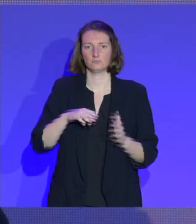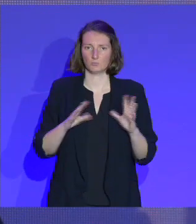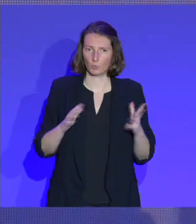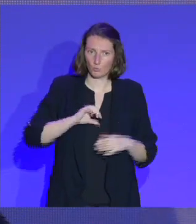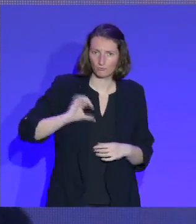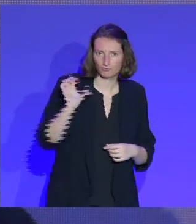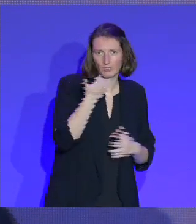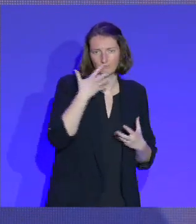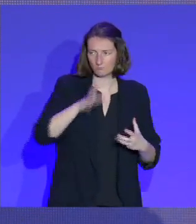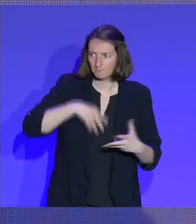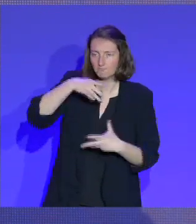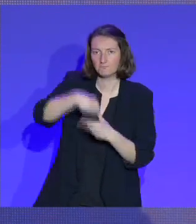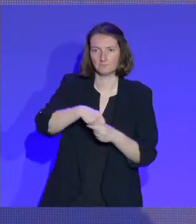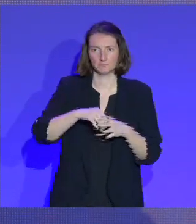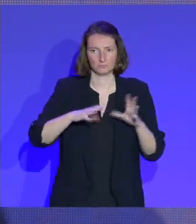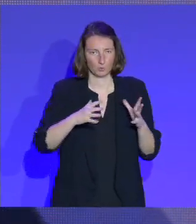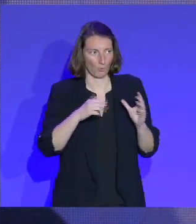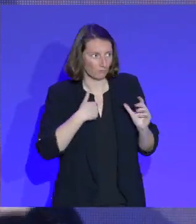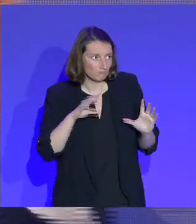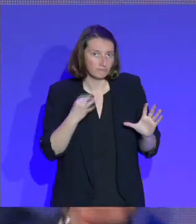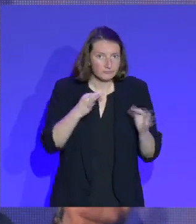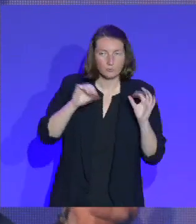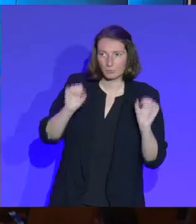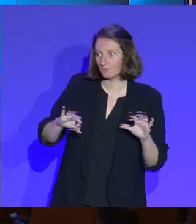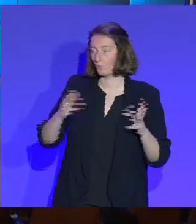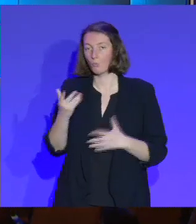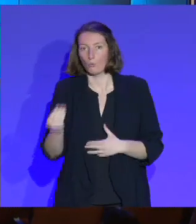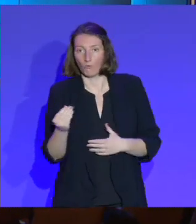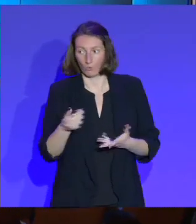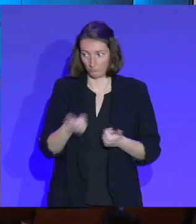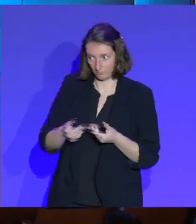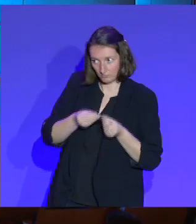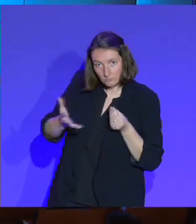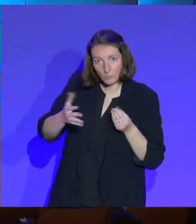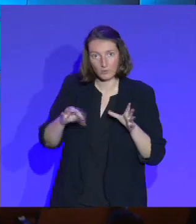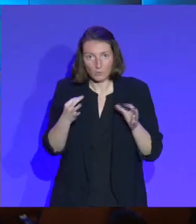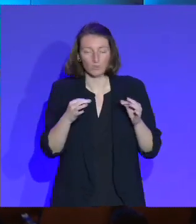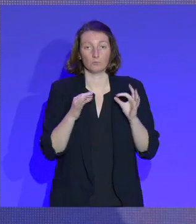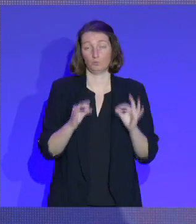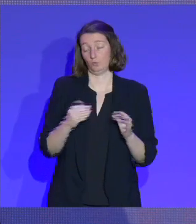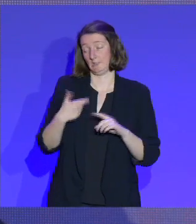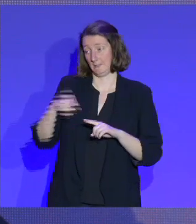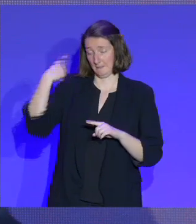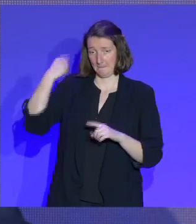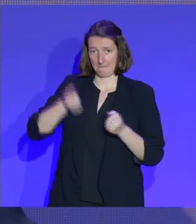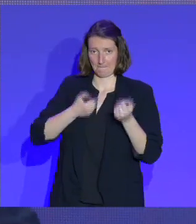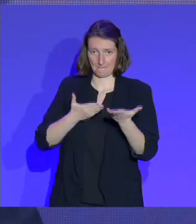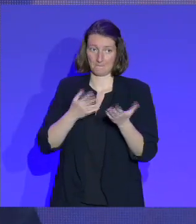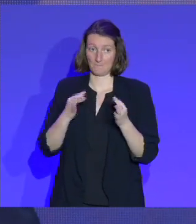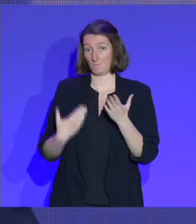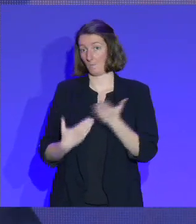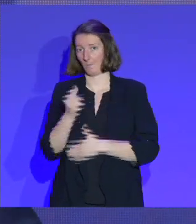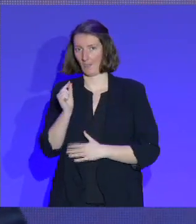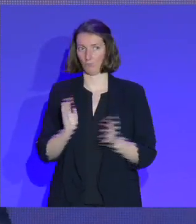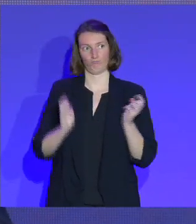comment on fait pour que je découvre tel sport ? Comment on fait pour que mes enfants découvrent le sport ? » Et j'ai fait une proposition qui a fait un peu de bruit ce matin